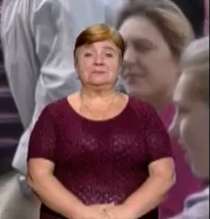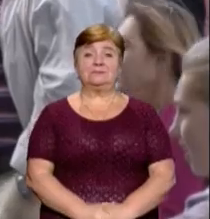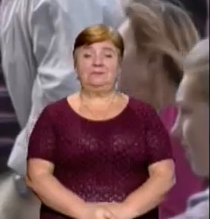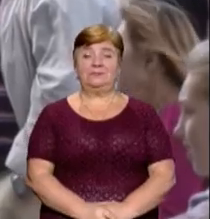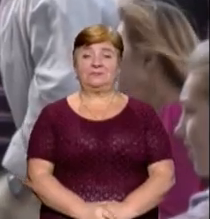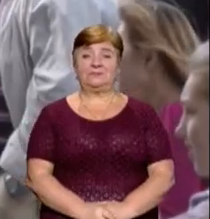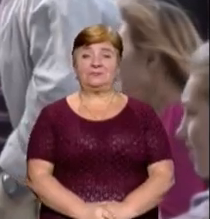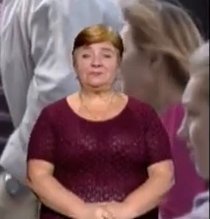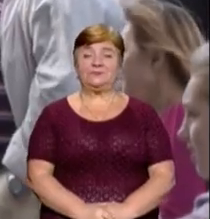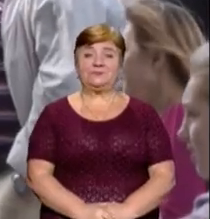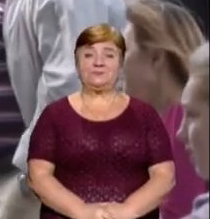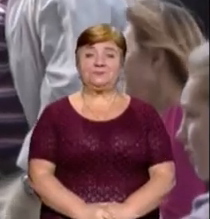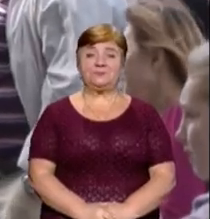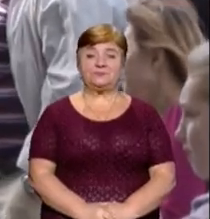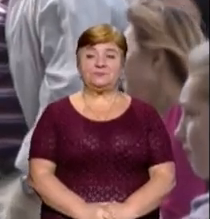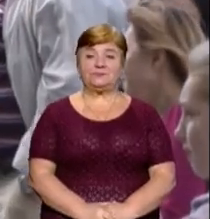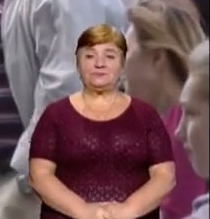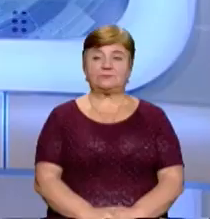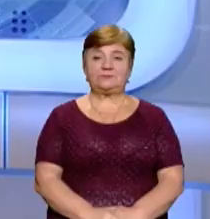Пойда – новини на Суспільному.